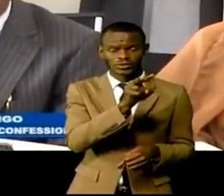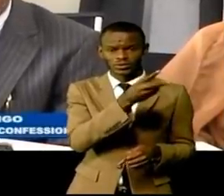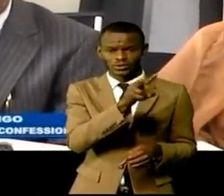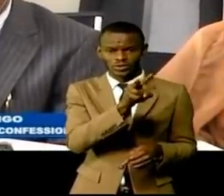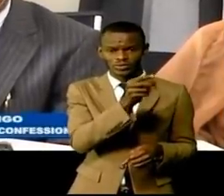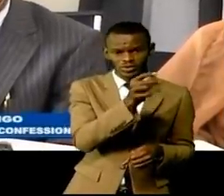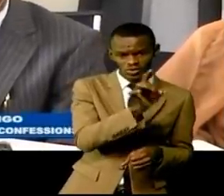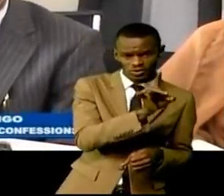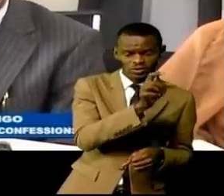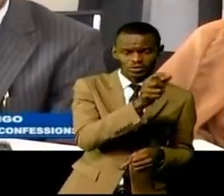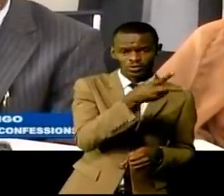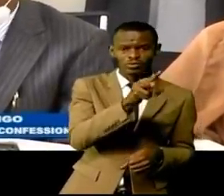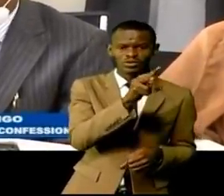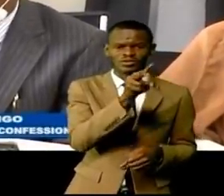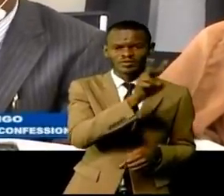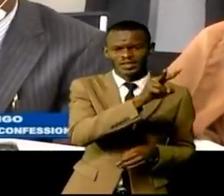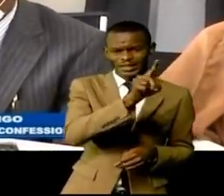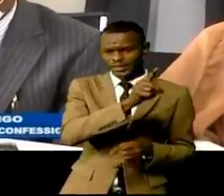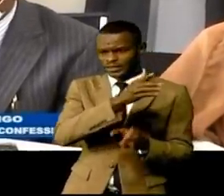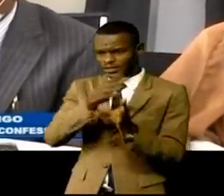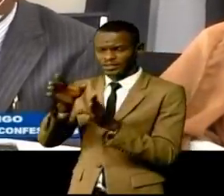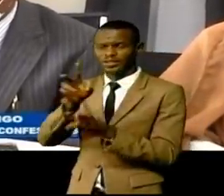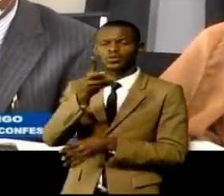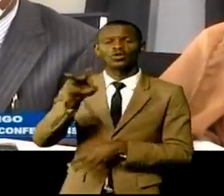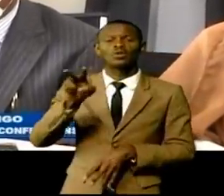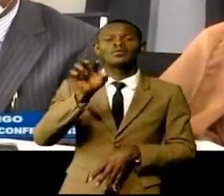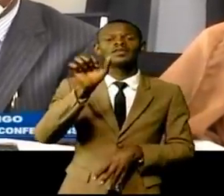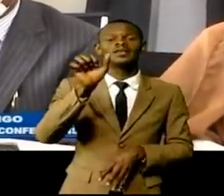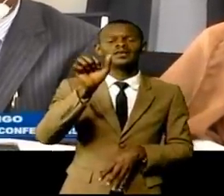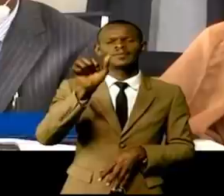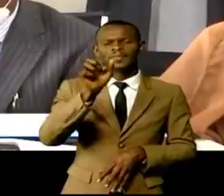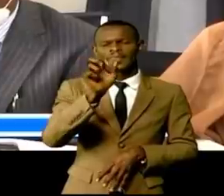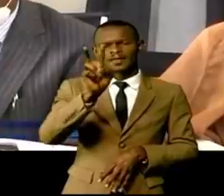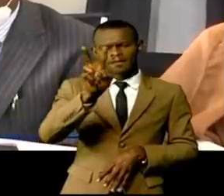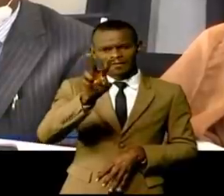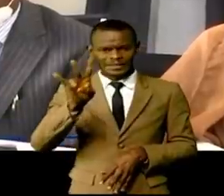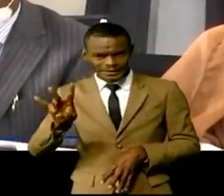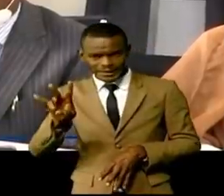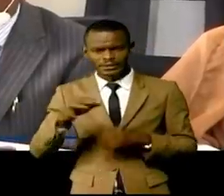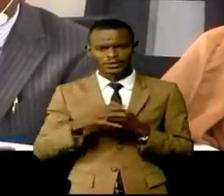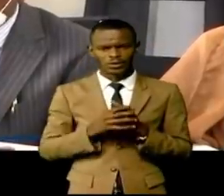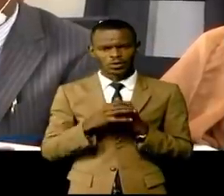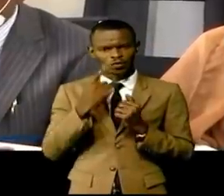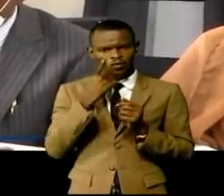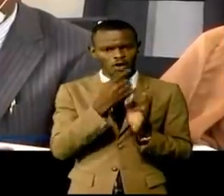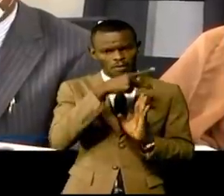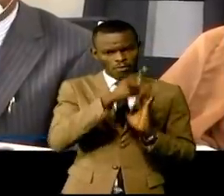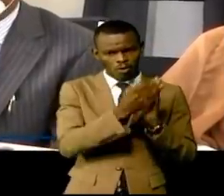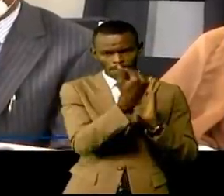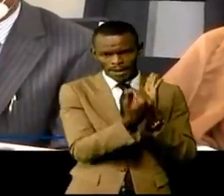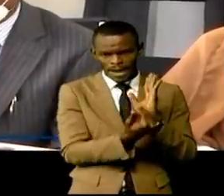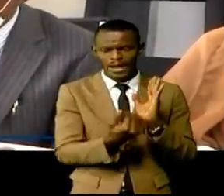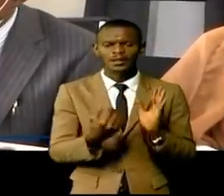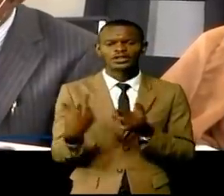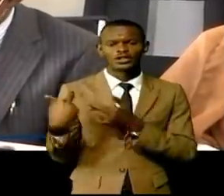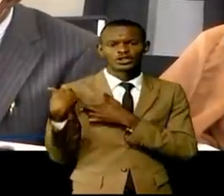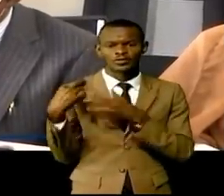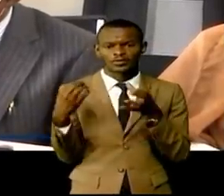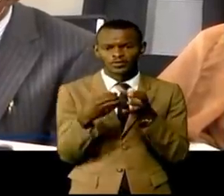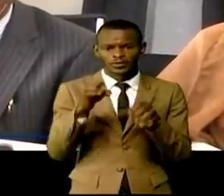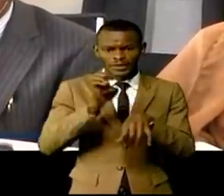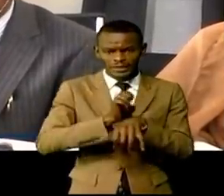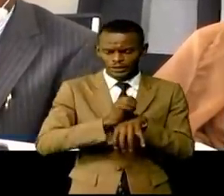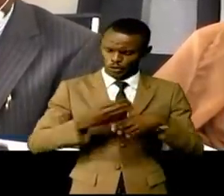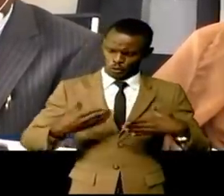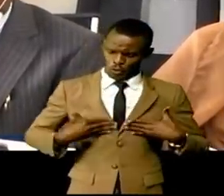des cadres de concertation les chefs des confessions religieuses estiment qu'au vu de l'étendue du territoire national et du nombre de